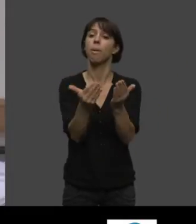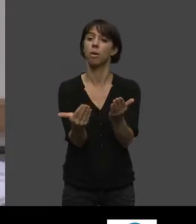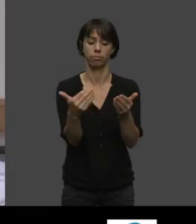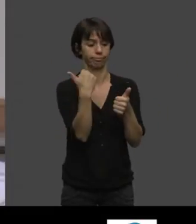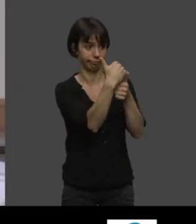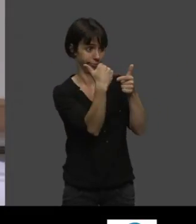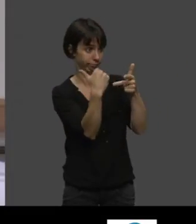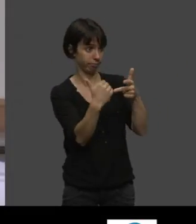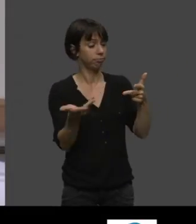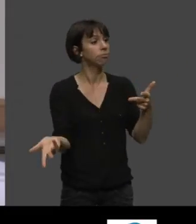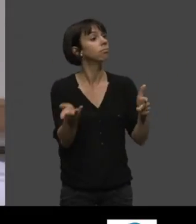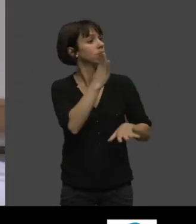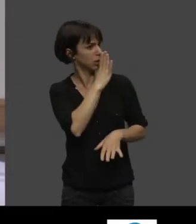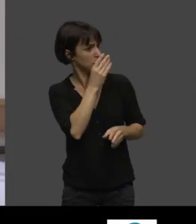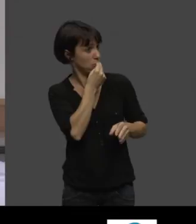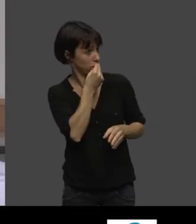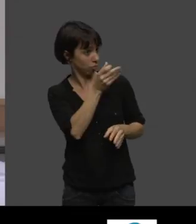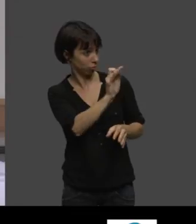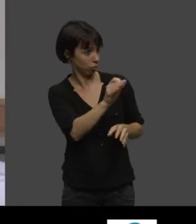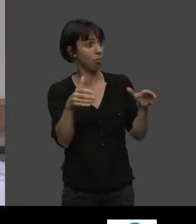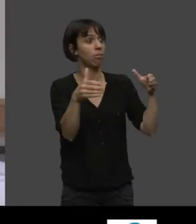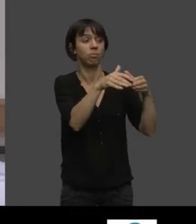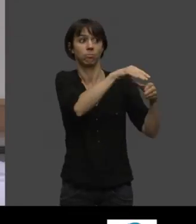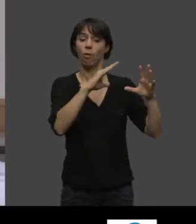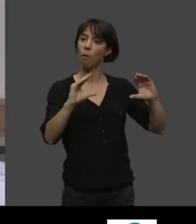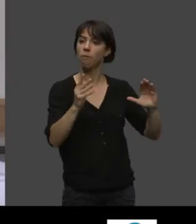qui était un déjeuner confortable et agréable,